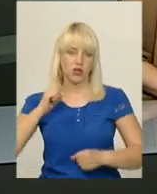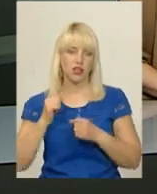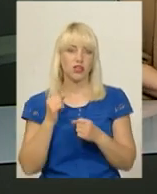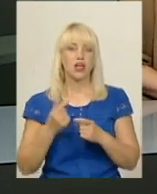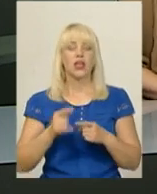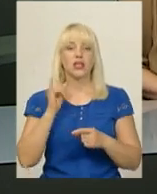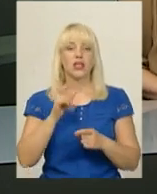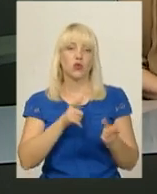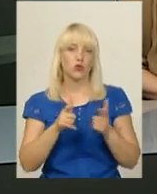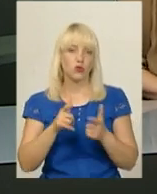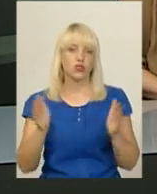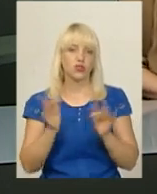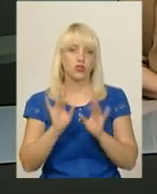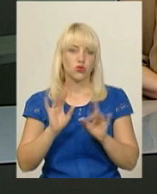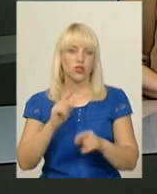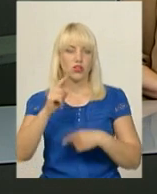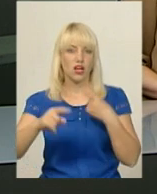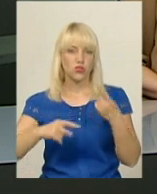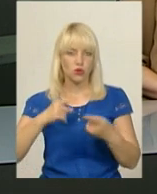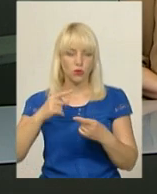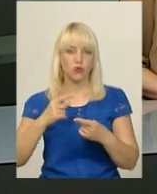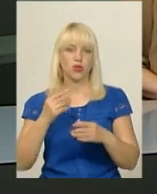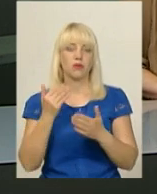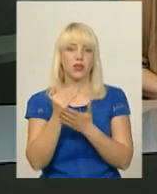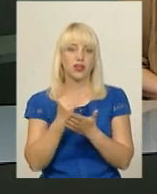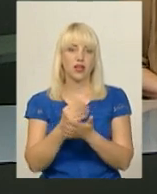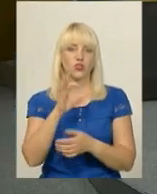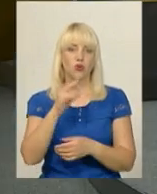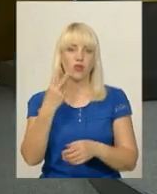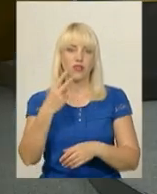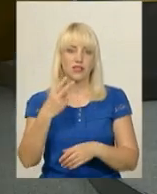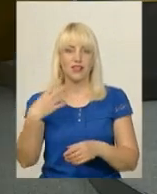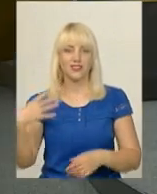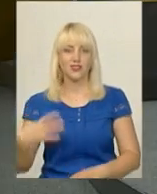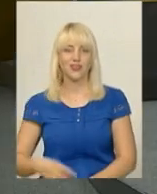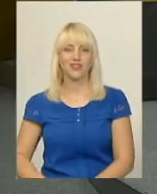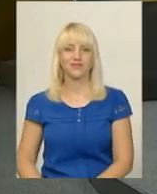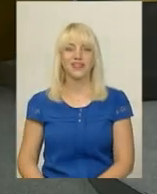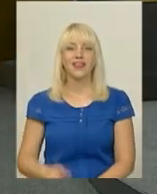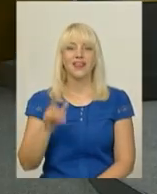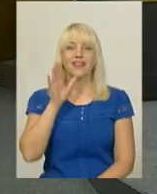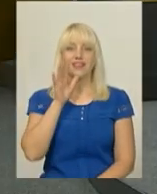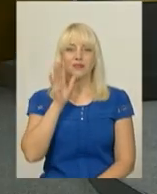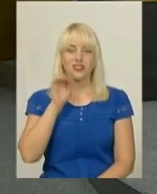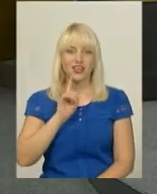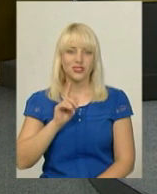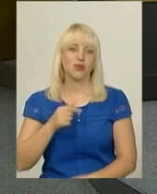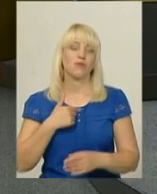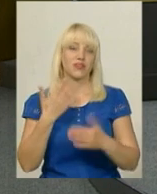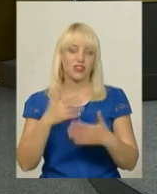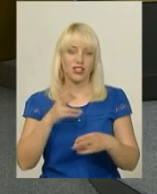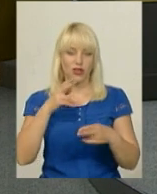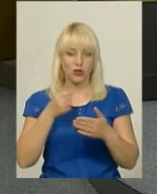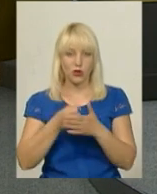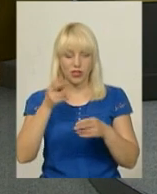Зараз вона готує сюжет до ефіру. Його покажемо о 20.40. Тим часом наш ефір добіг